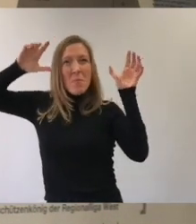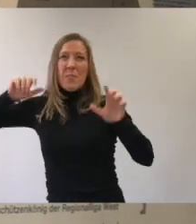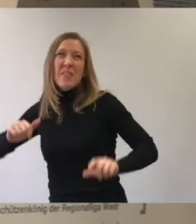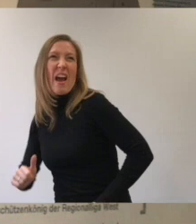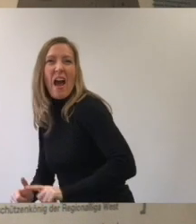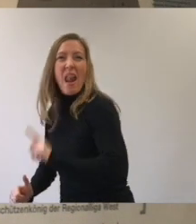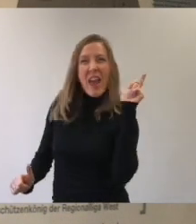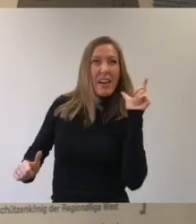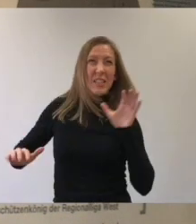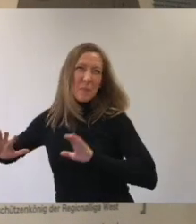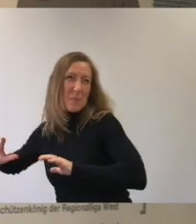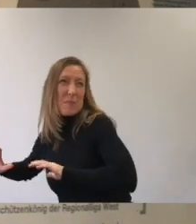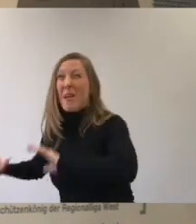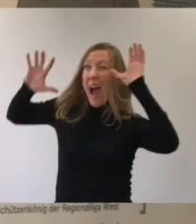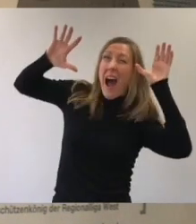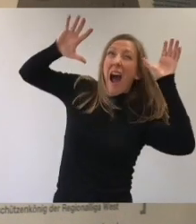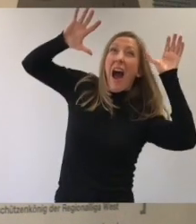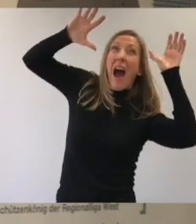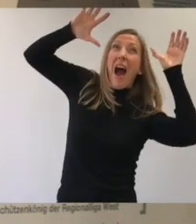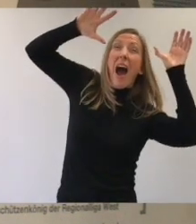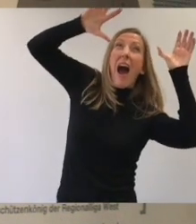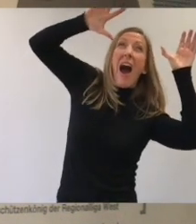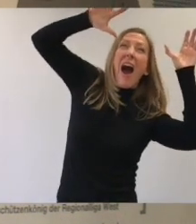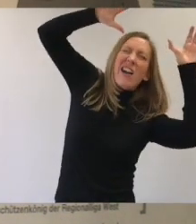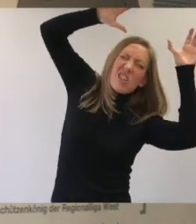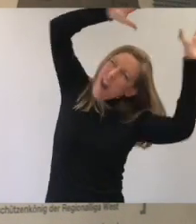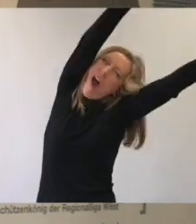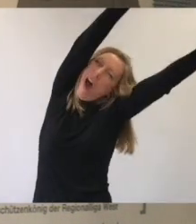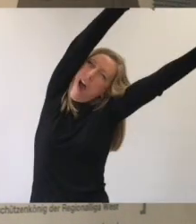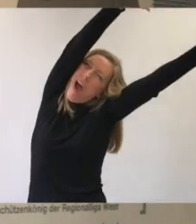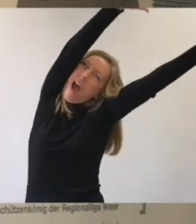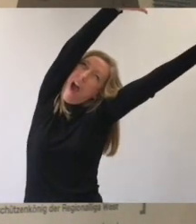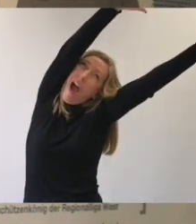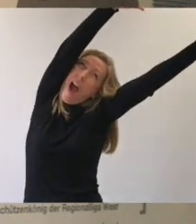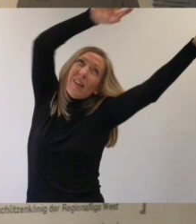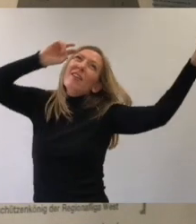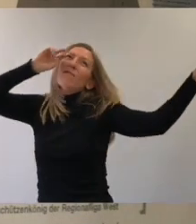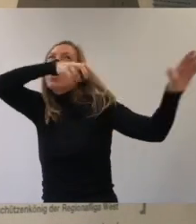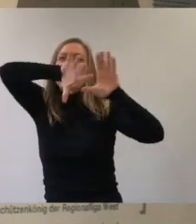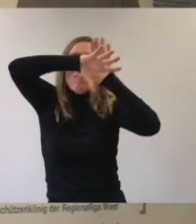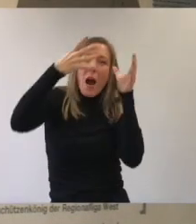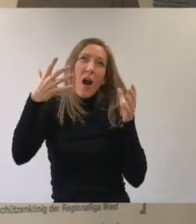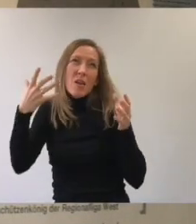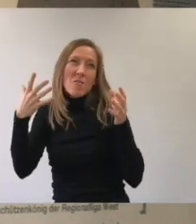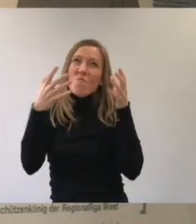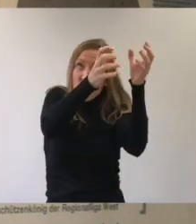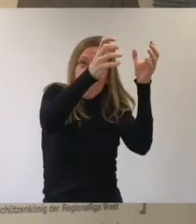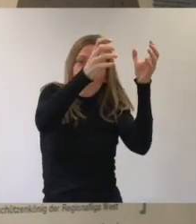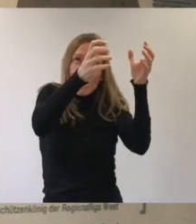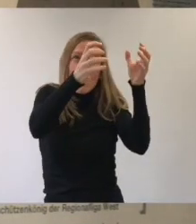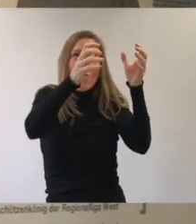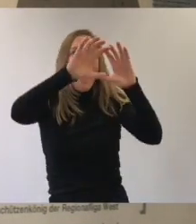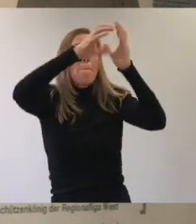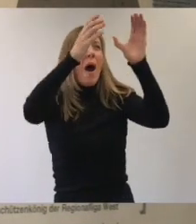Also springt er in die linke Ecke vom Tor. Der Torwart macht sich ganz lang. Er versucht an den Ball zu kommen.